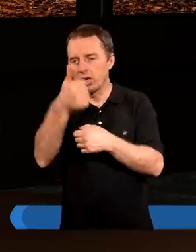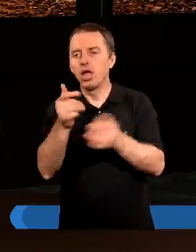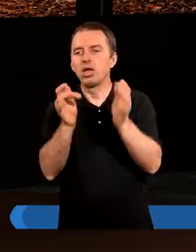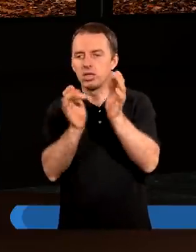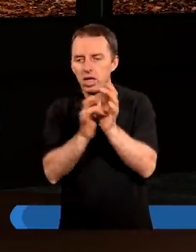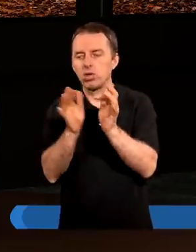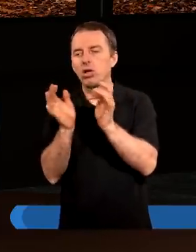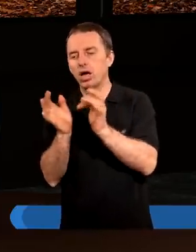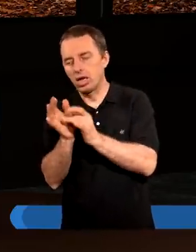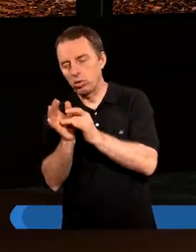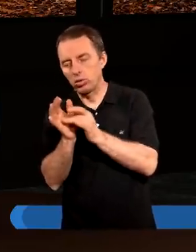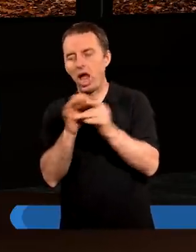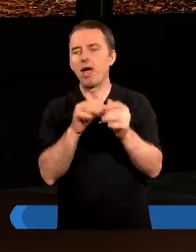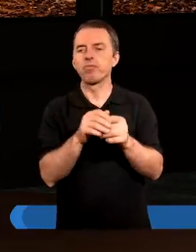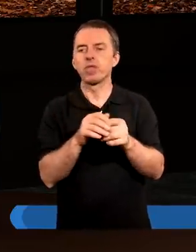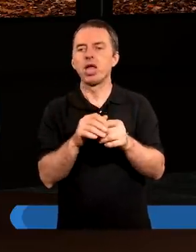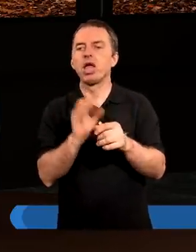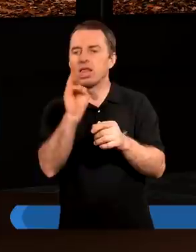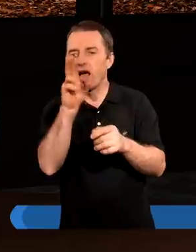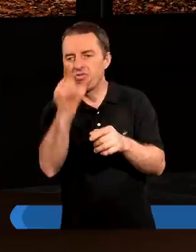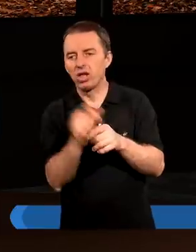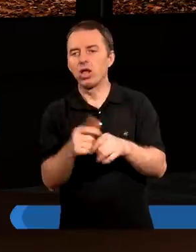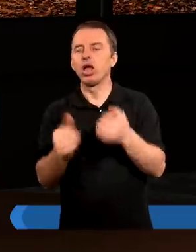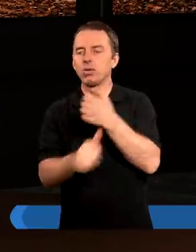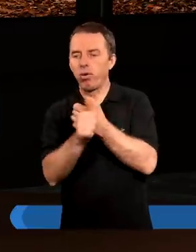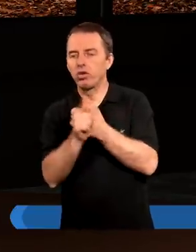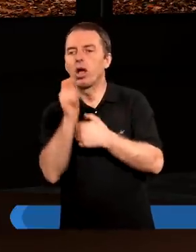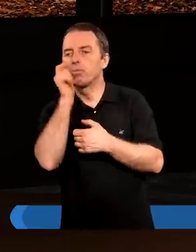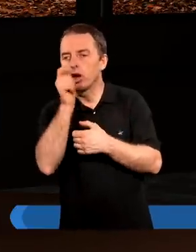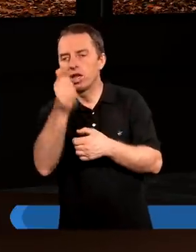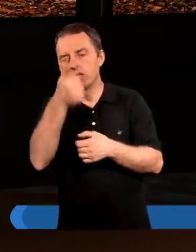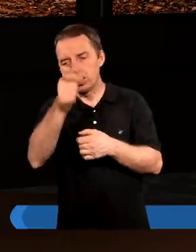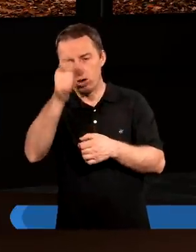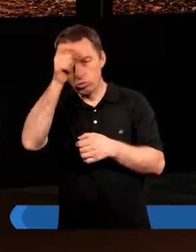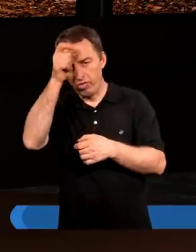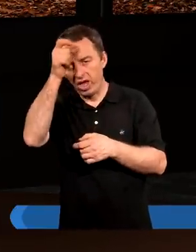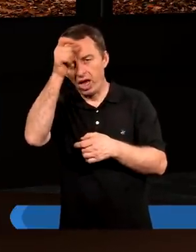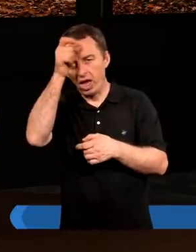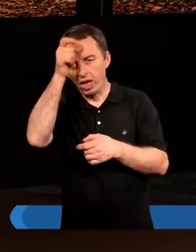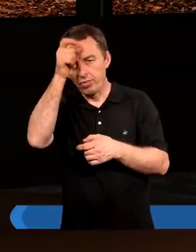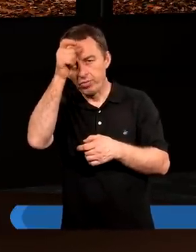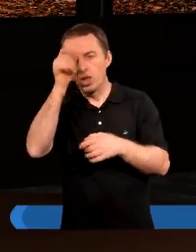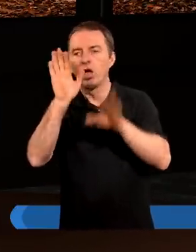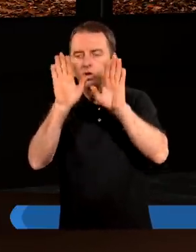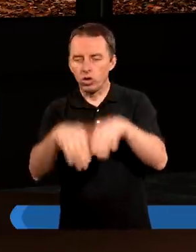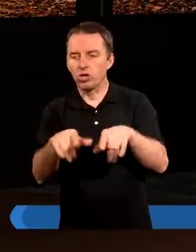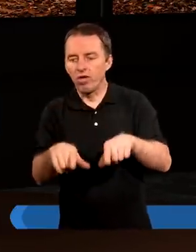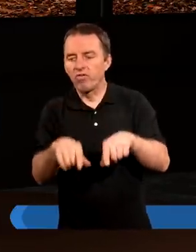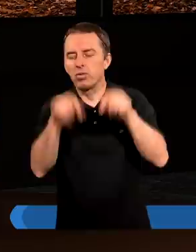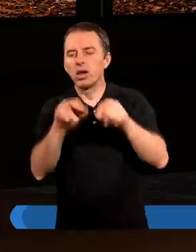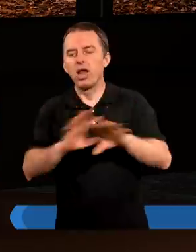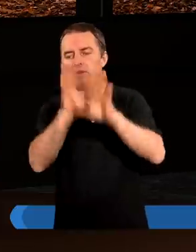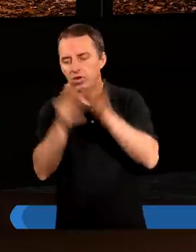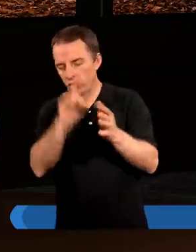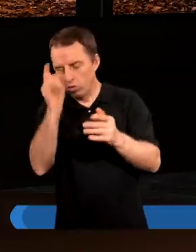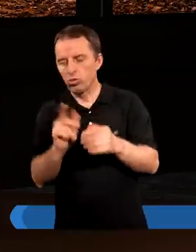Jezusa Chrystusa. Tak więc, jak z powodu przestępstwa jednego człowieka, został wydany na wszystkich